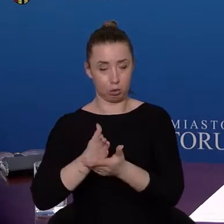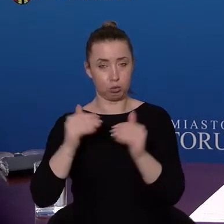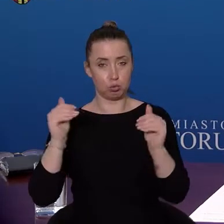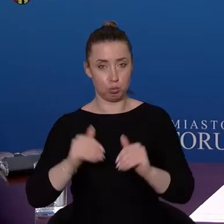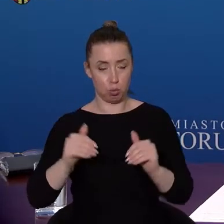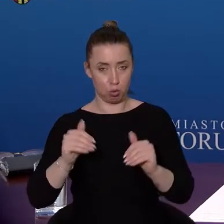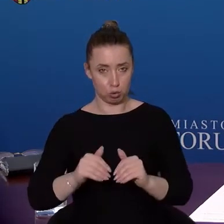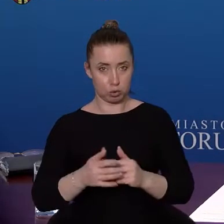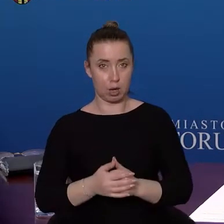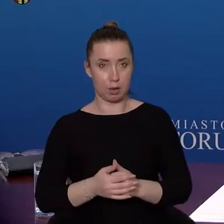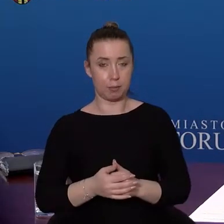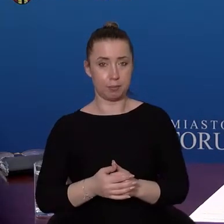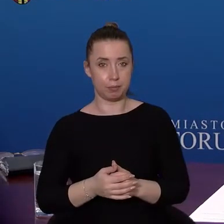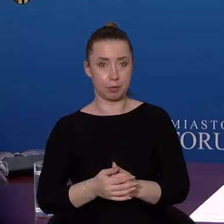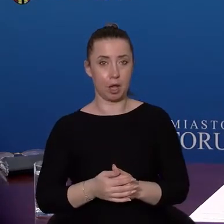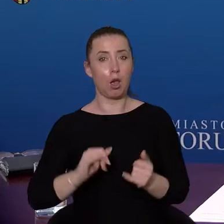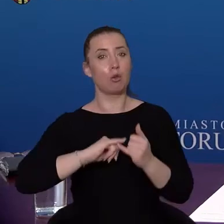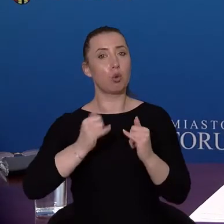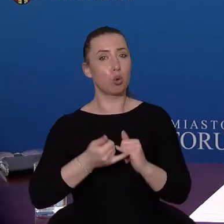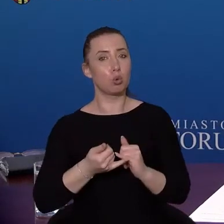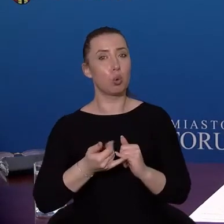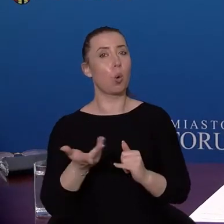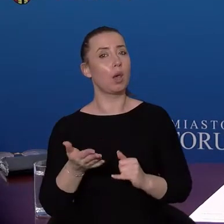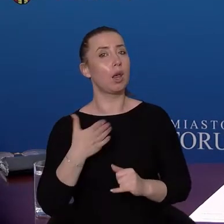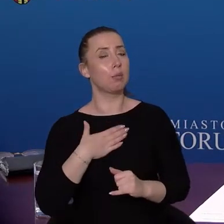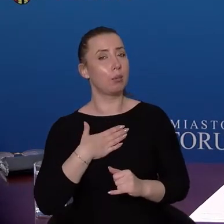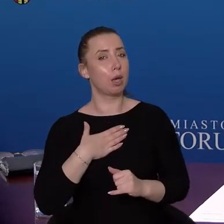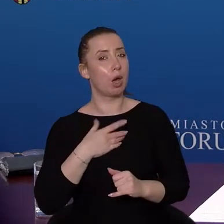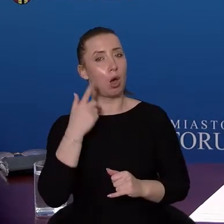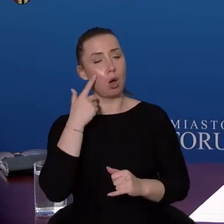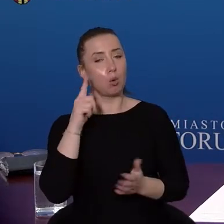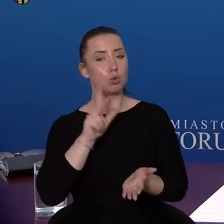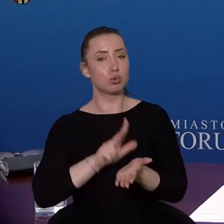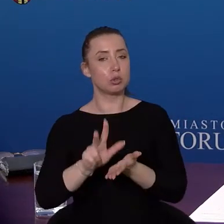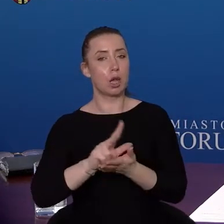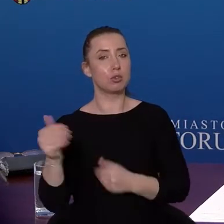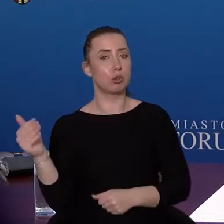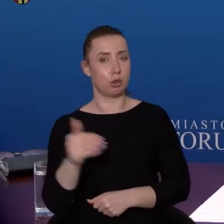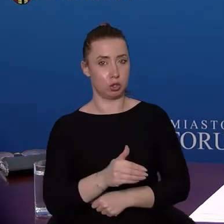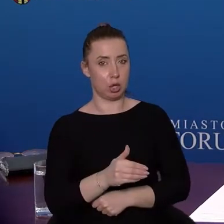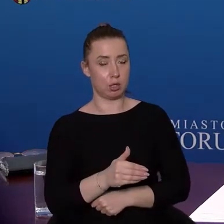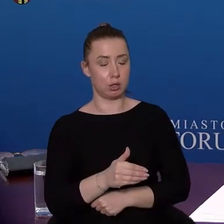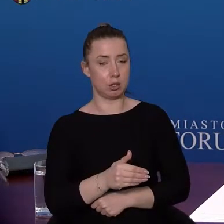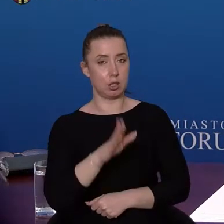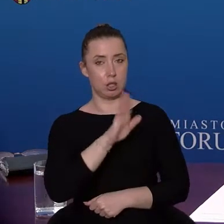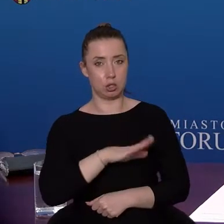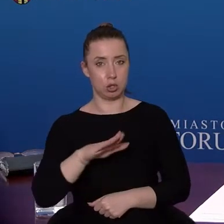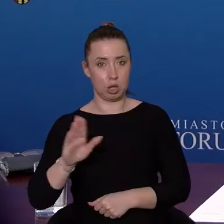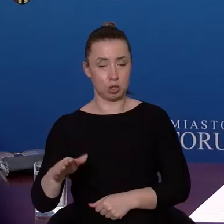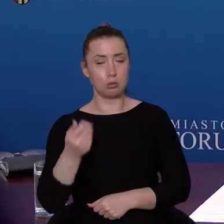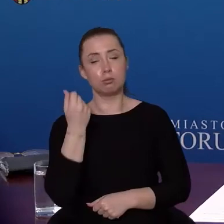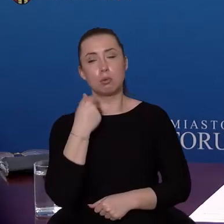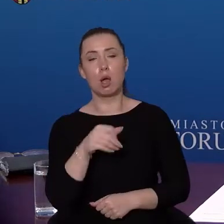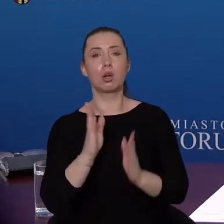Uprawnionych w tej grupie wiekowej w Toruniu jest ponad 13 tysięcy dzieci. Bardzo prosimy